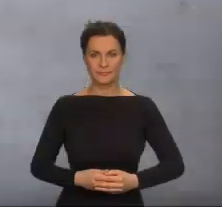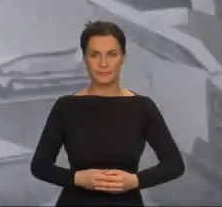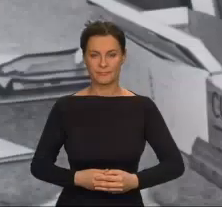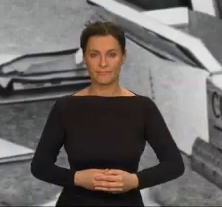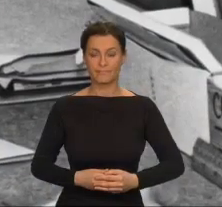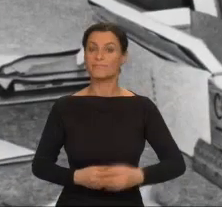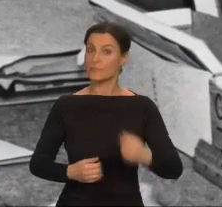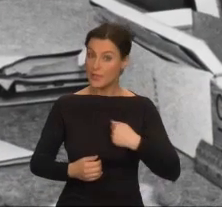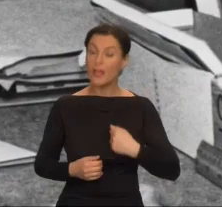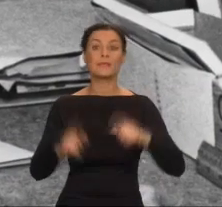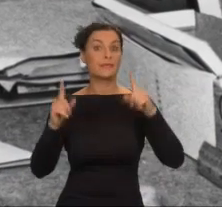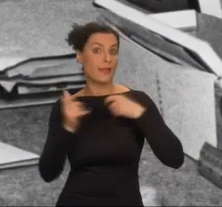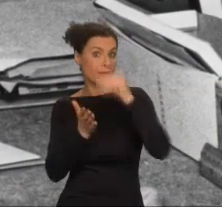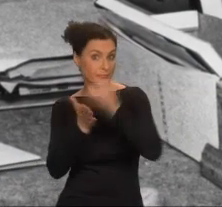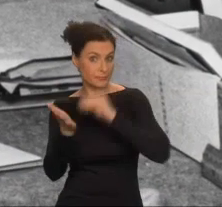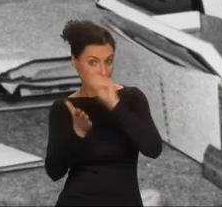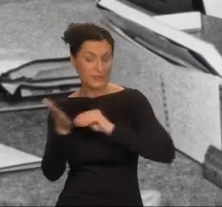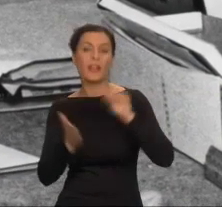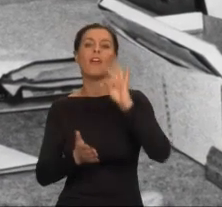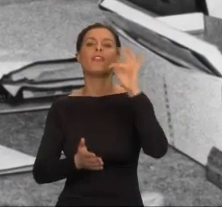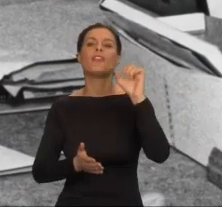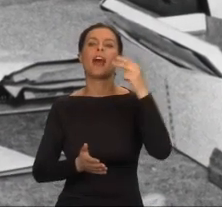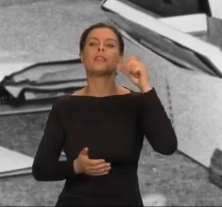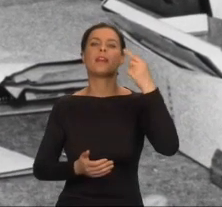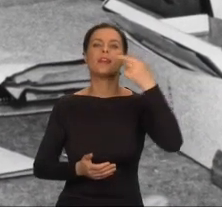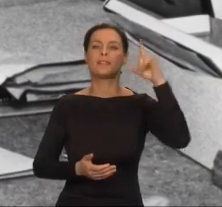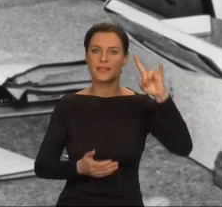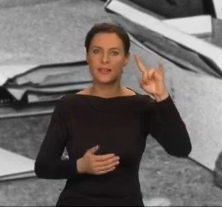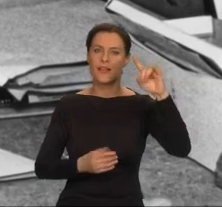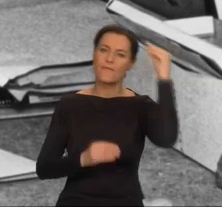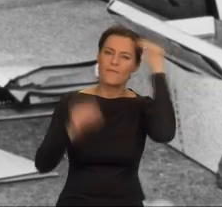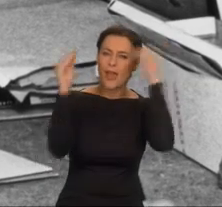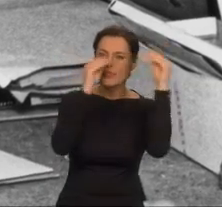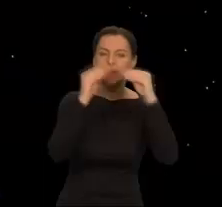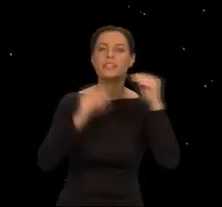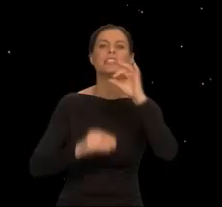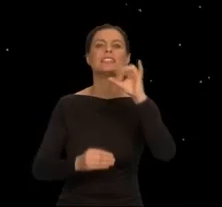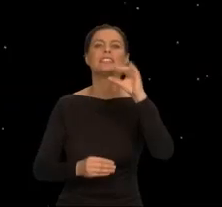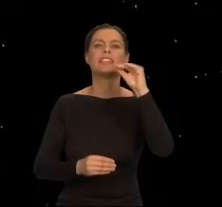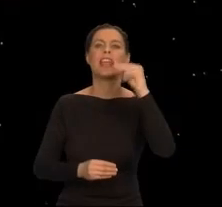Zaczynałam pisać, fantasy i science fiction uważano za literaturę niskich lotów.